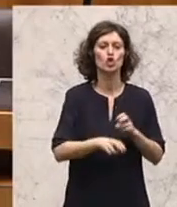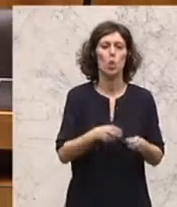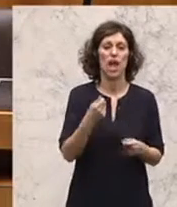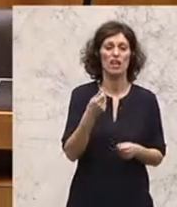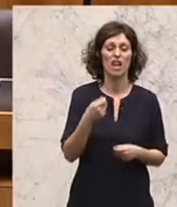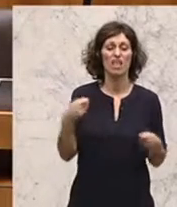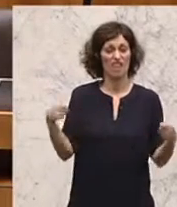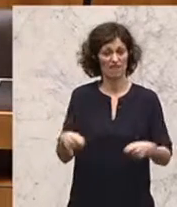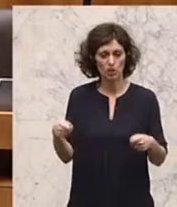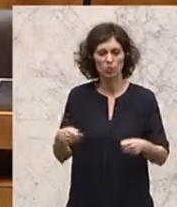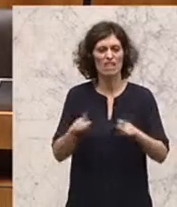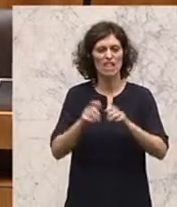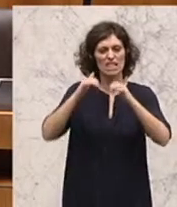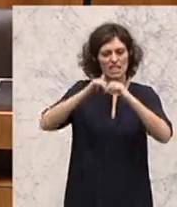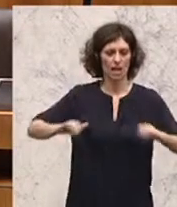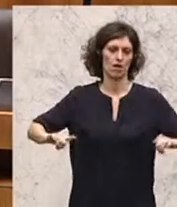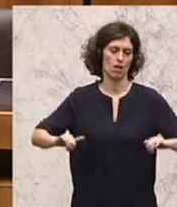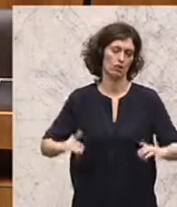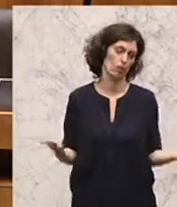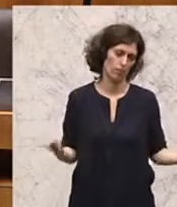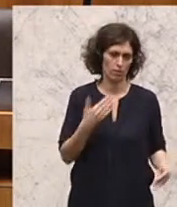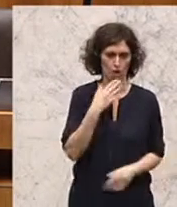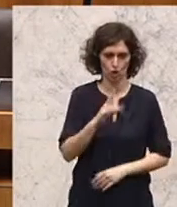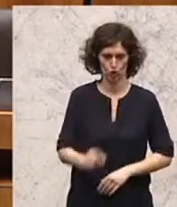finanzierte Segregation. Dankeschön.